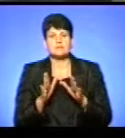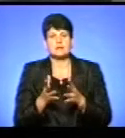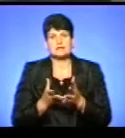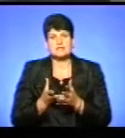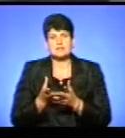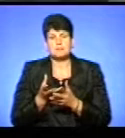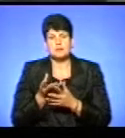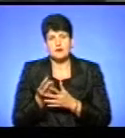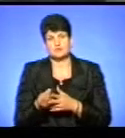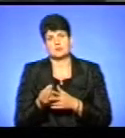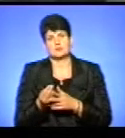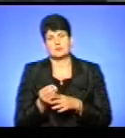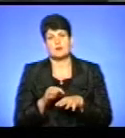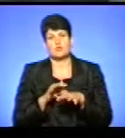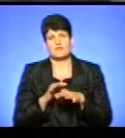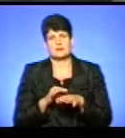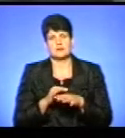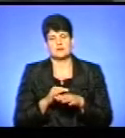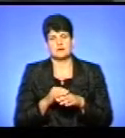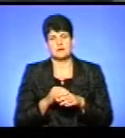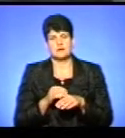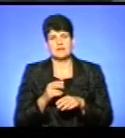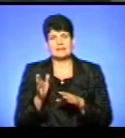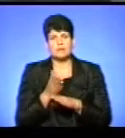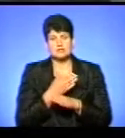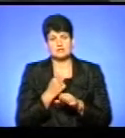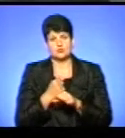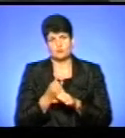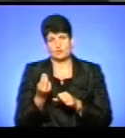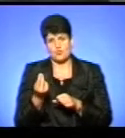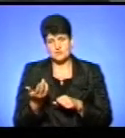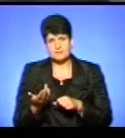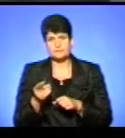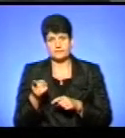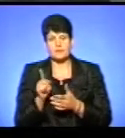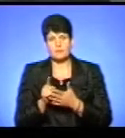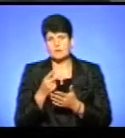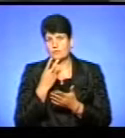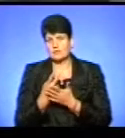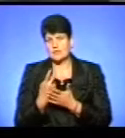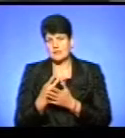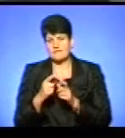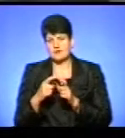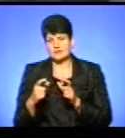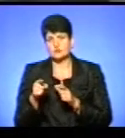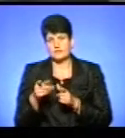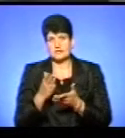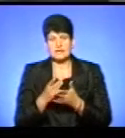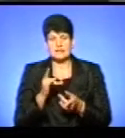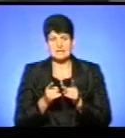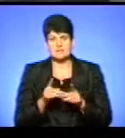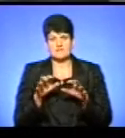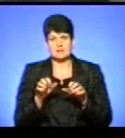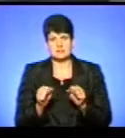затрачених на проведення демонтажних робіт коштів. І підприємець повинен передівати те, що він є дійсно власником